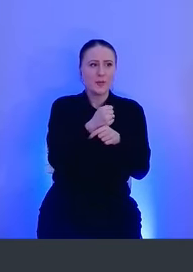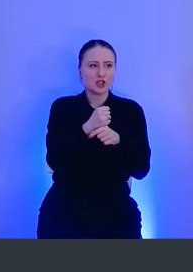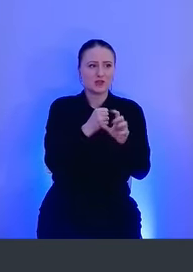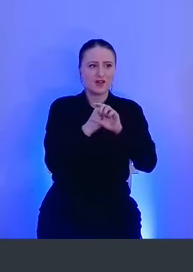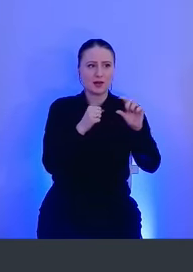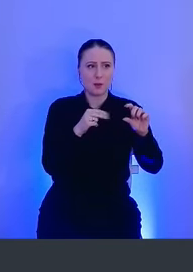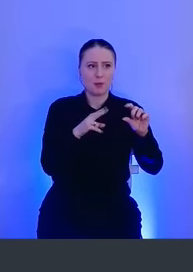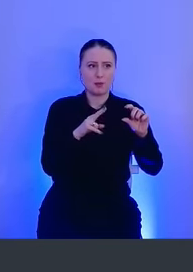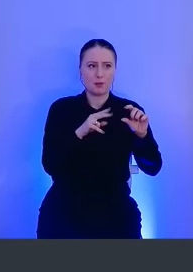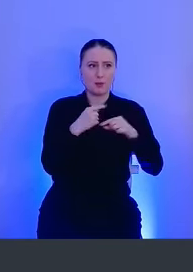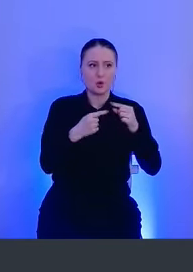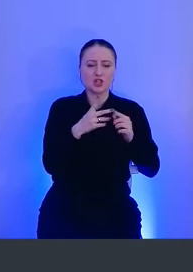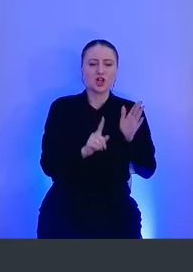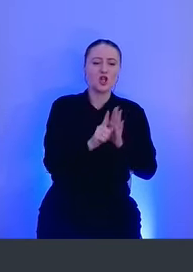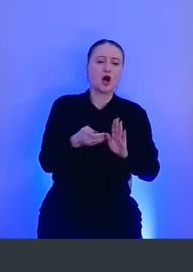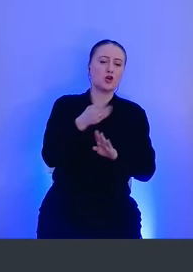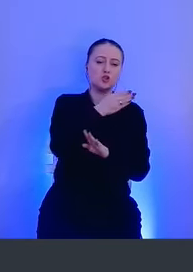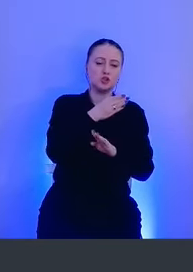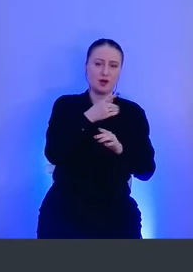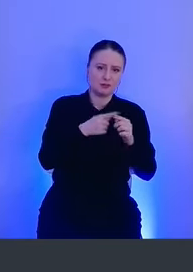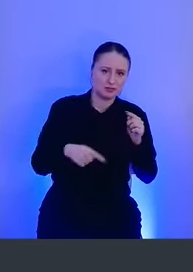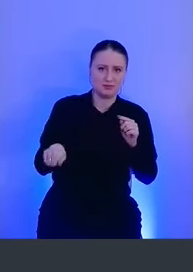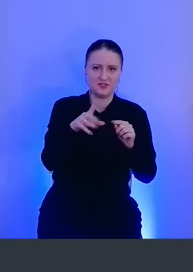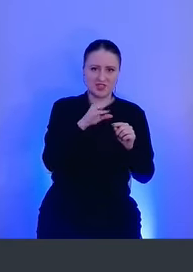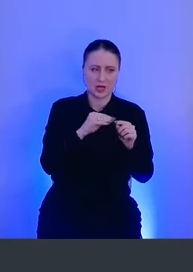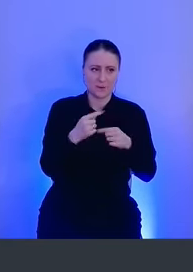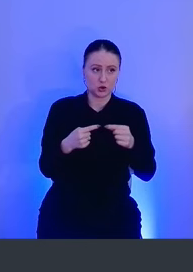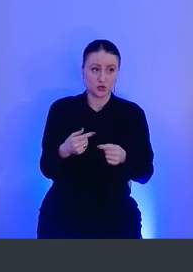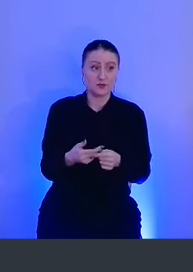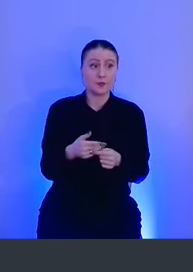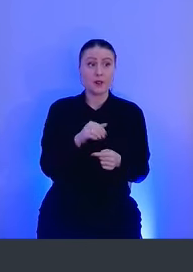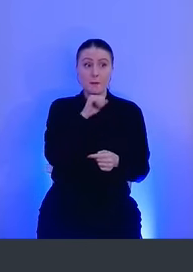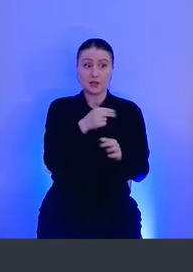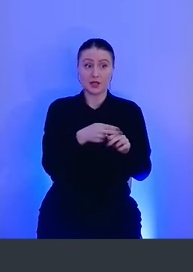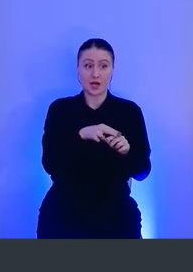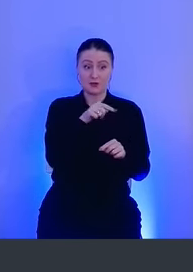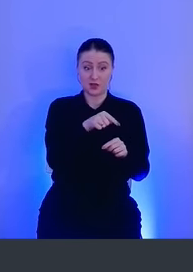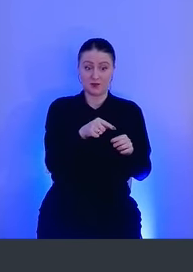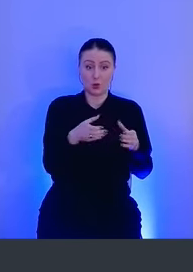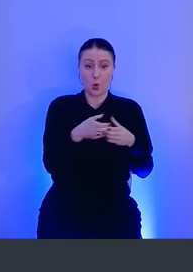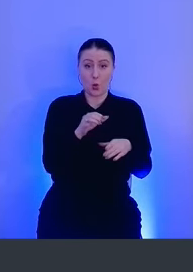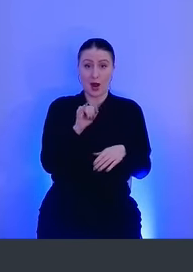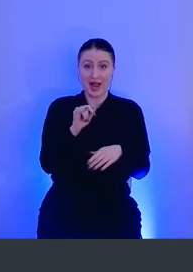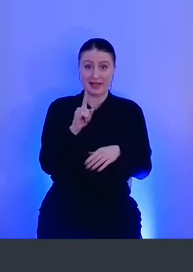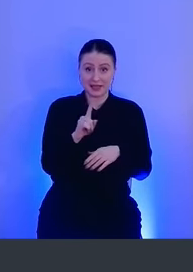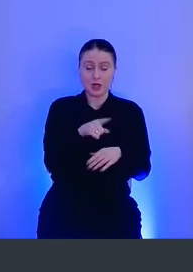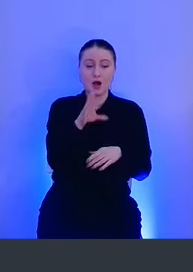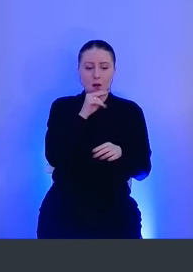запущен в начале всей цепочки пайплайнов. И таким образом мы при помощи этого процесса групп ID можем отследить все